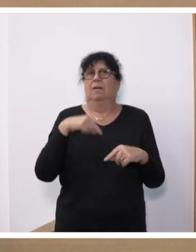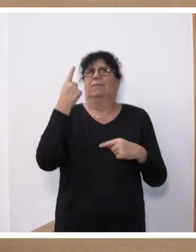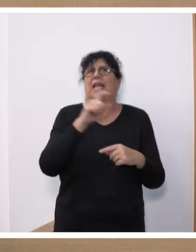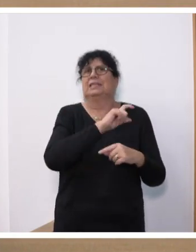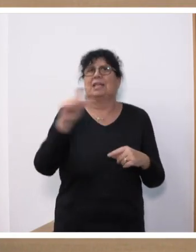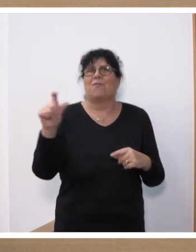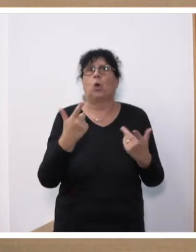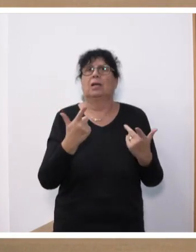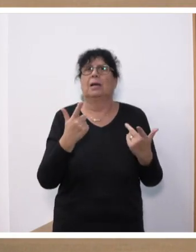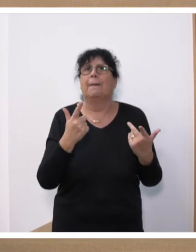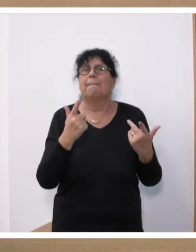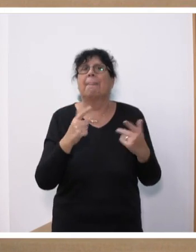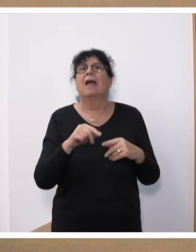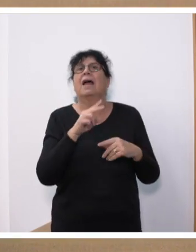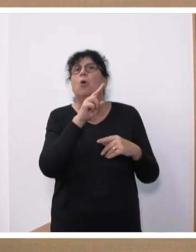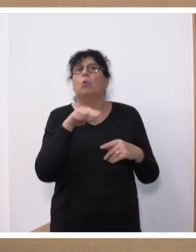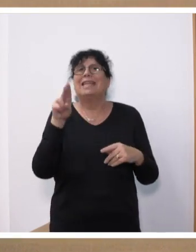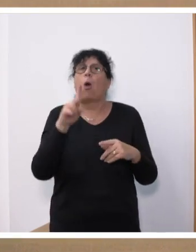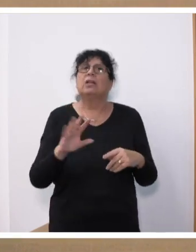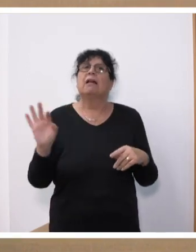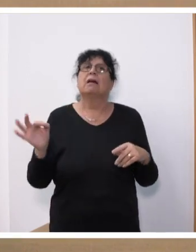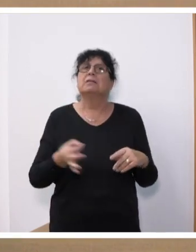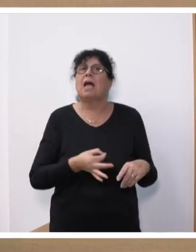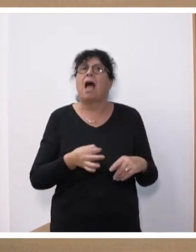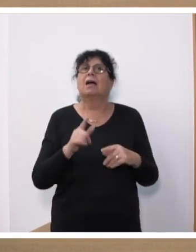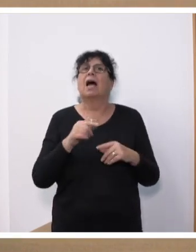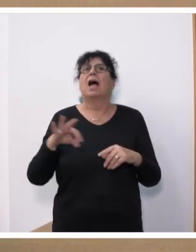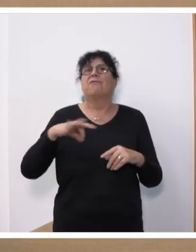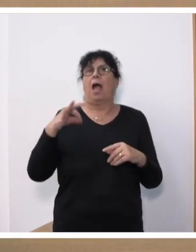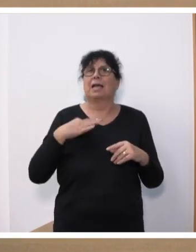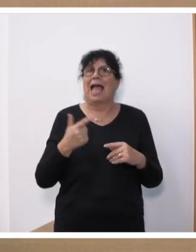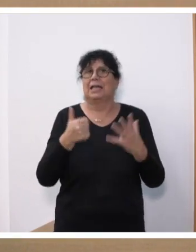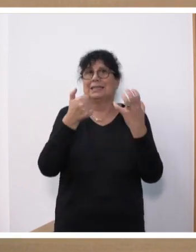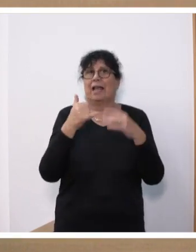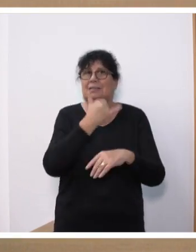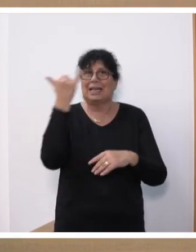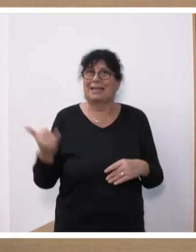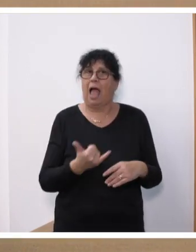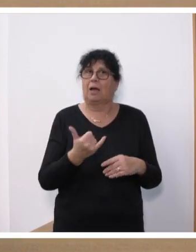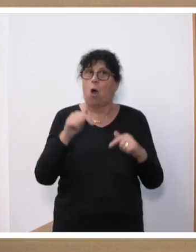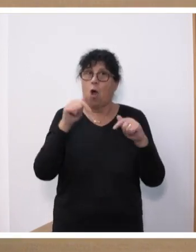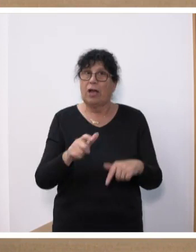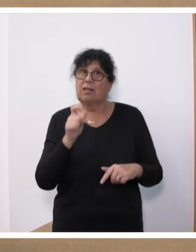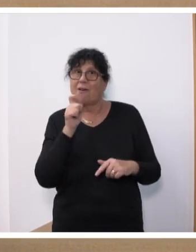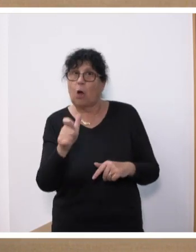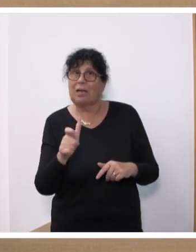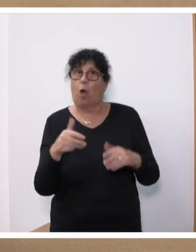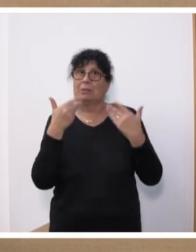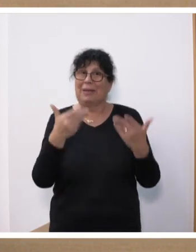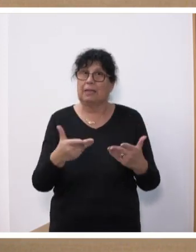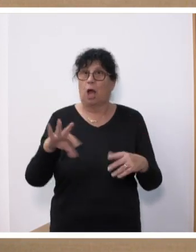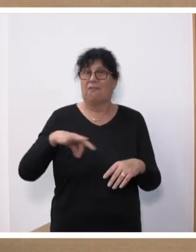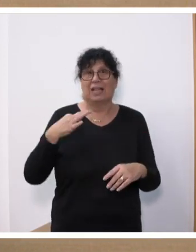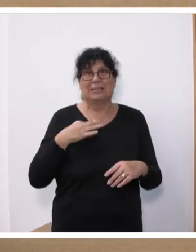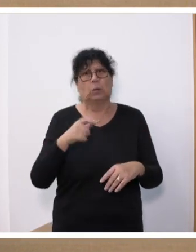wird die Union des Français de Saar 60 Jahre. Wollen Sie wirklich einen Wortlaut heute hier einbringen, der dazu führt, dass Franzosen,